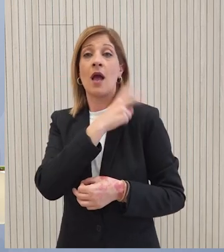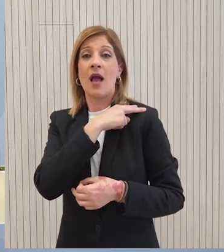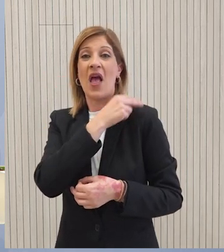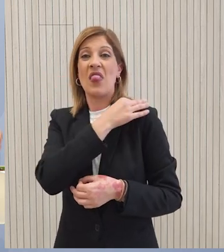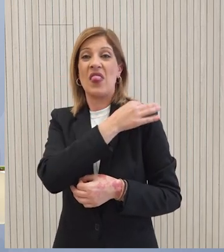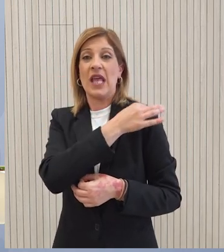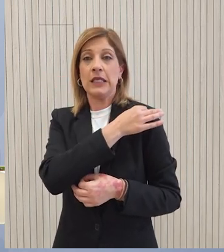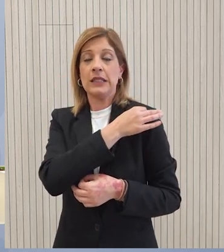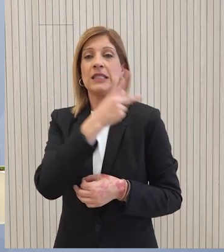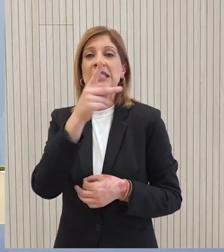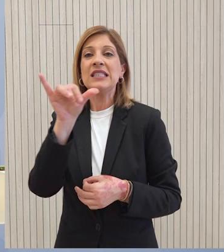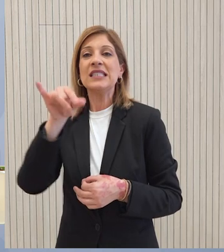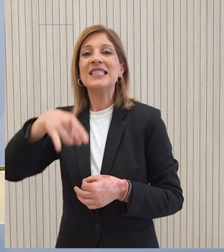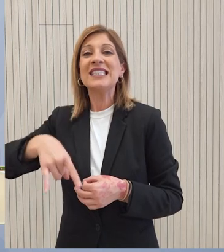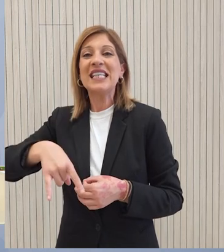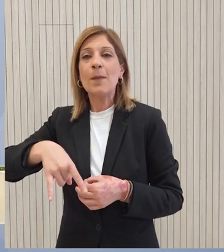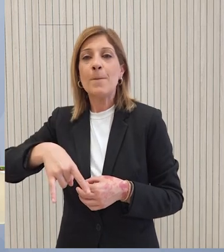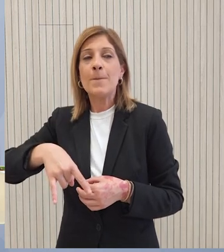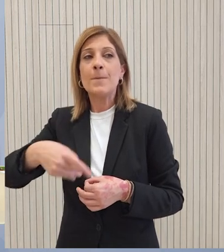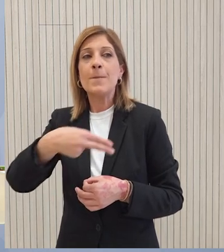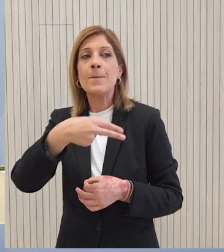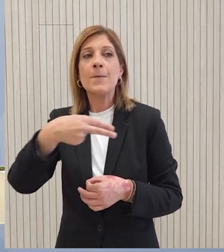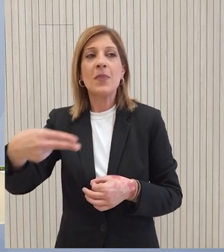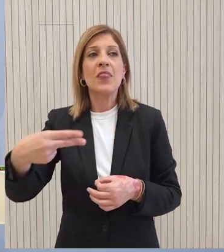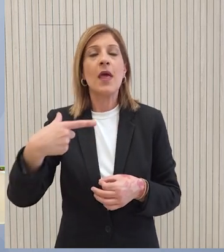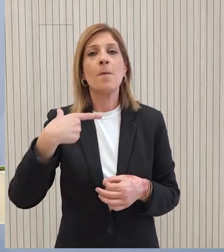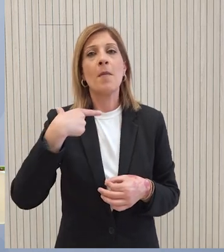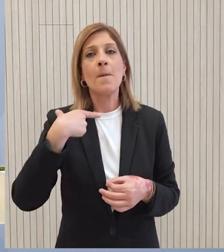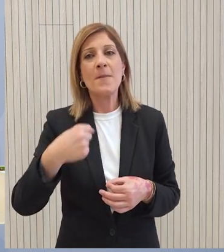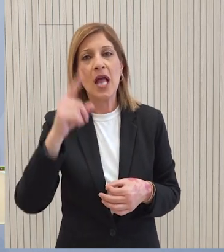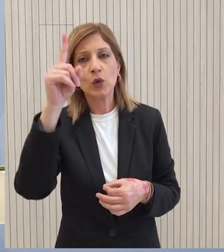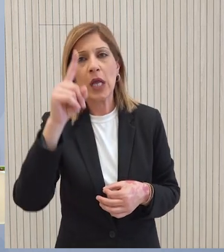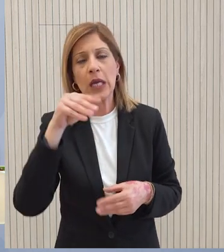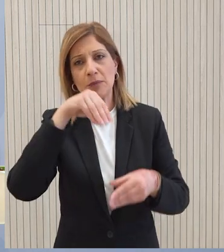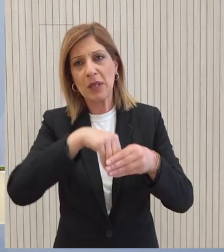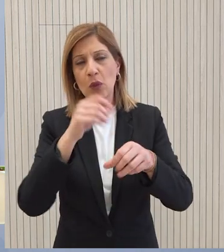Θα το διαρευνήσω Ευχαριστώ πολύ